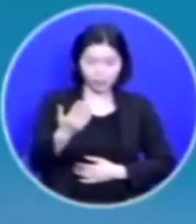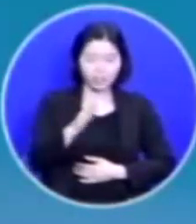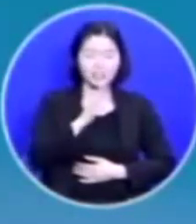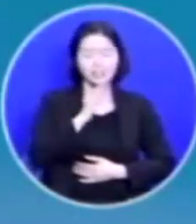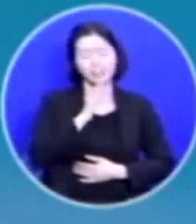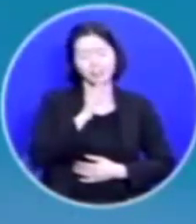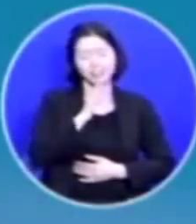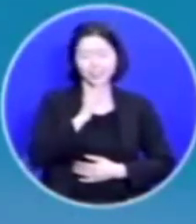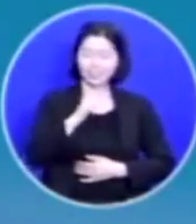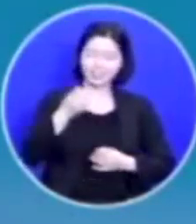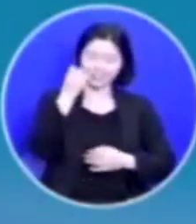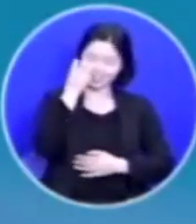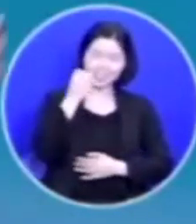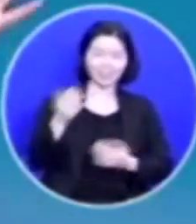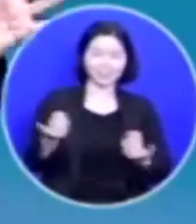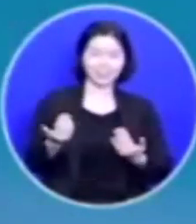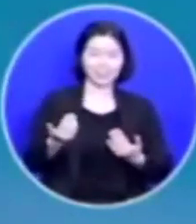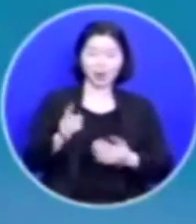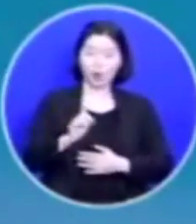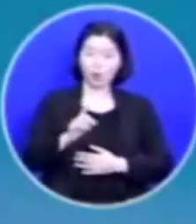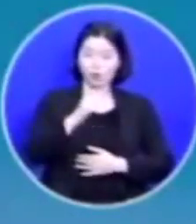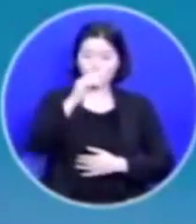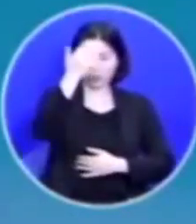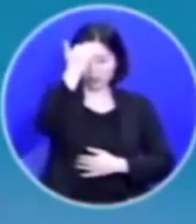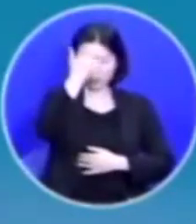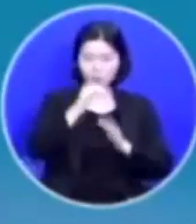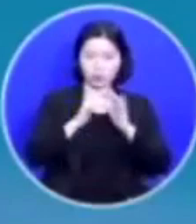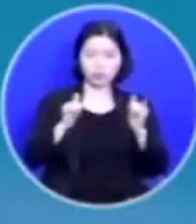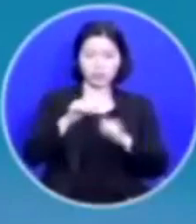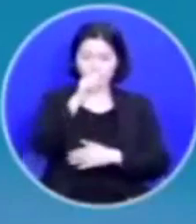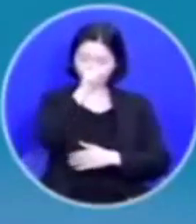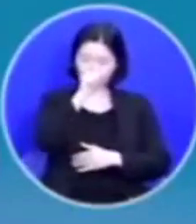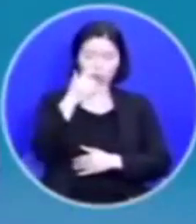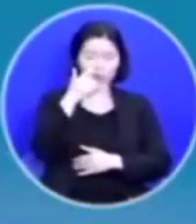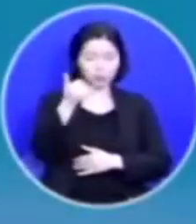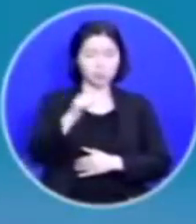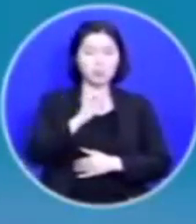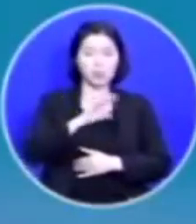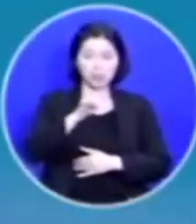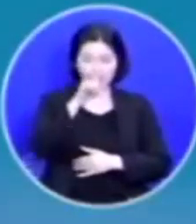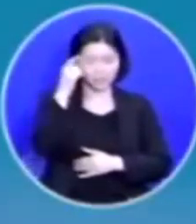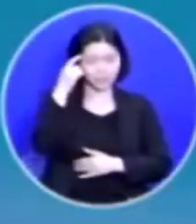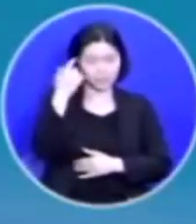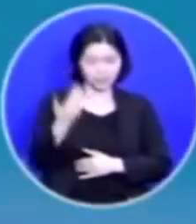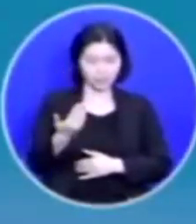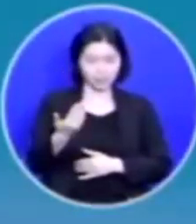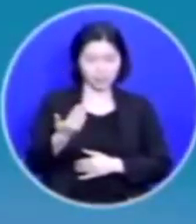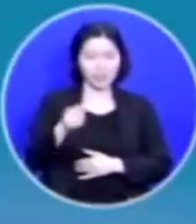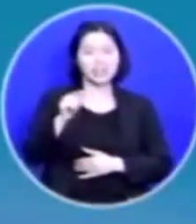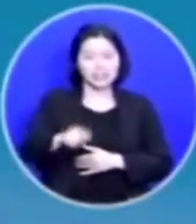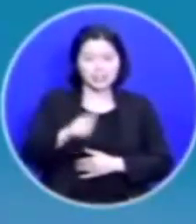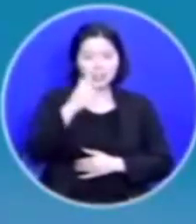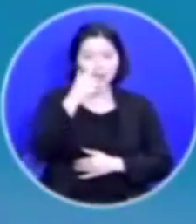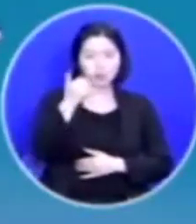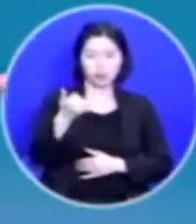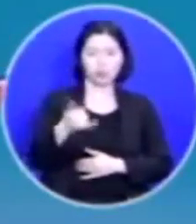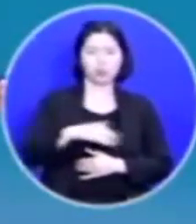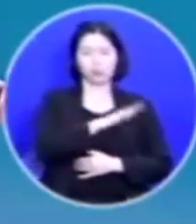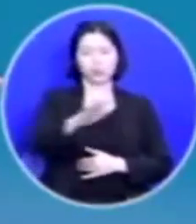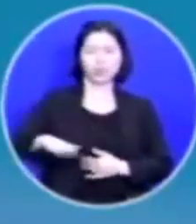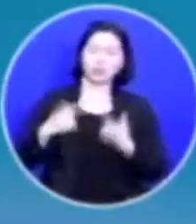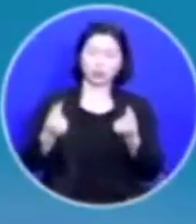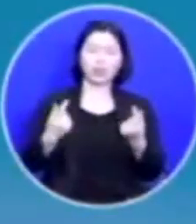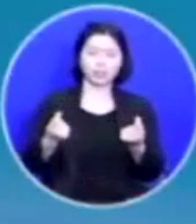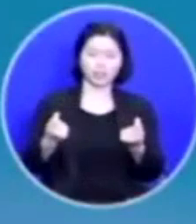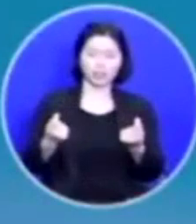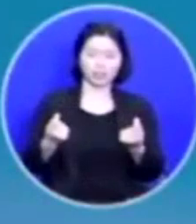일입니다 어떻게 보면 효자에게는 좋은 부모만 있는지 그런데 그 부모님도 우리랑 똑같습니다 모든 사람은